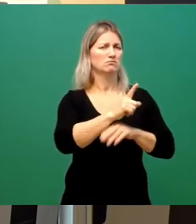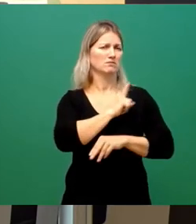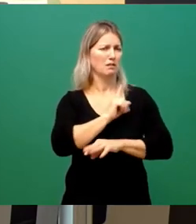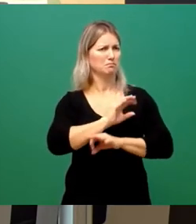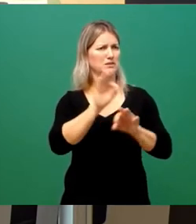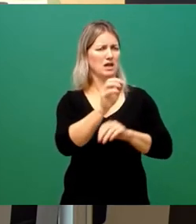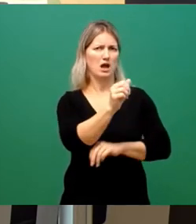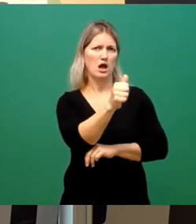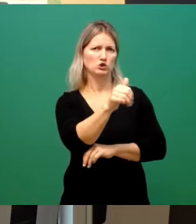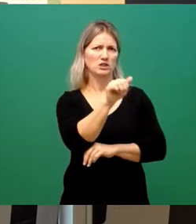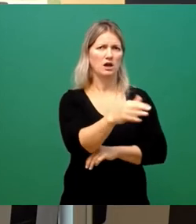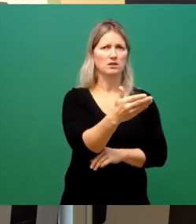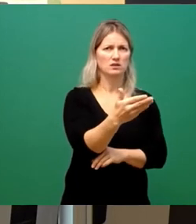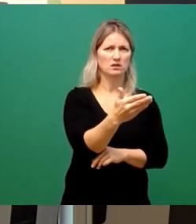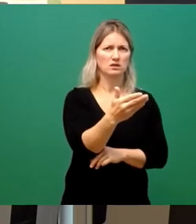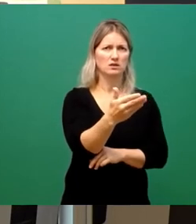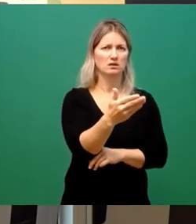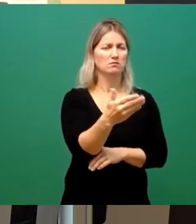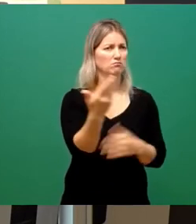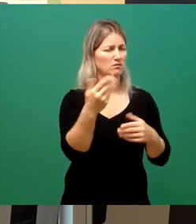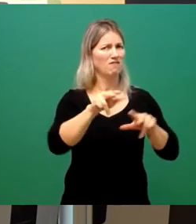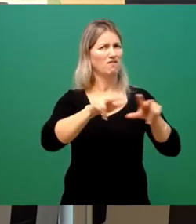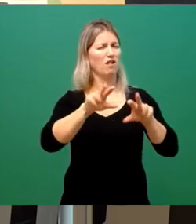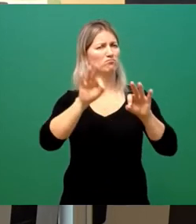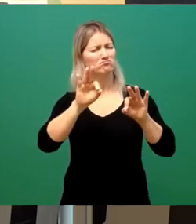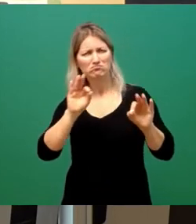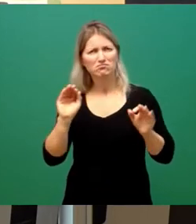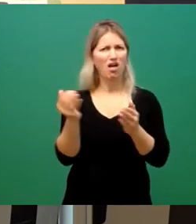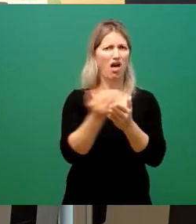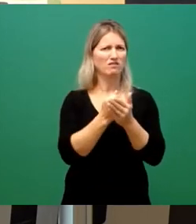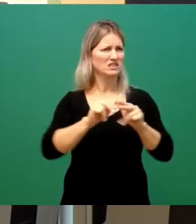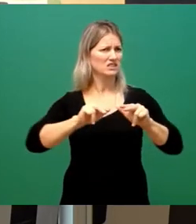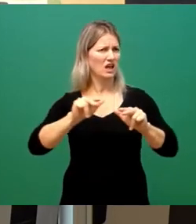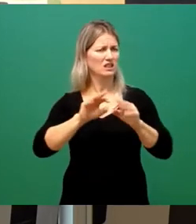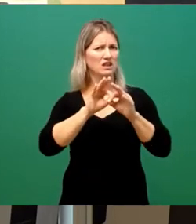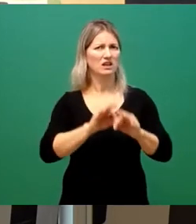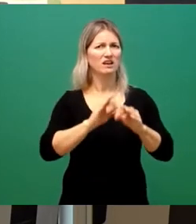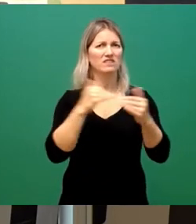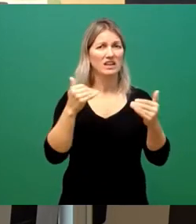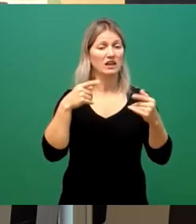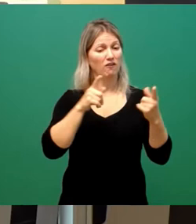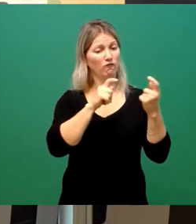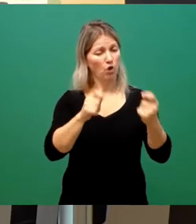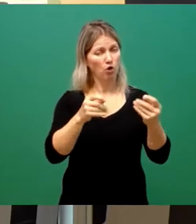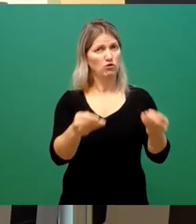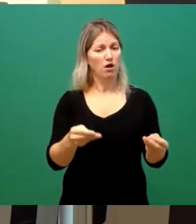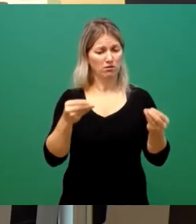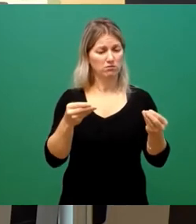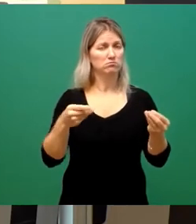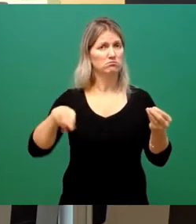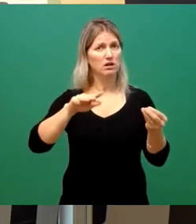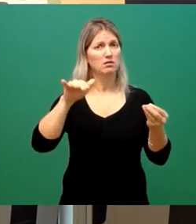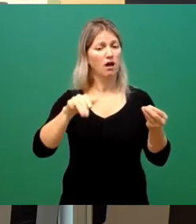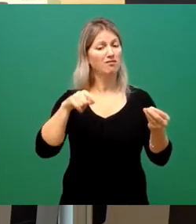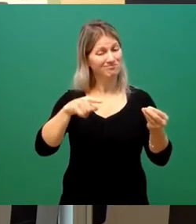kann man die Verwaltung effizient führen. Dieser Vorschlag liegt auf dem Tisch und diesen Vorschlag unterstützen wir.